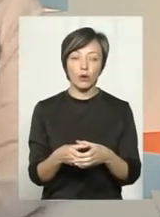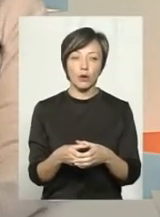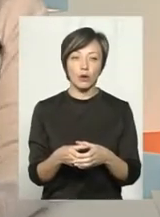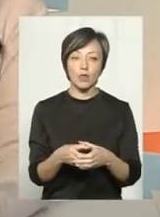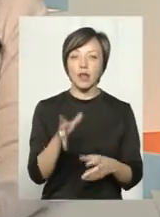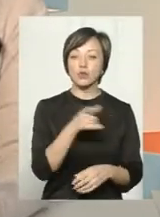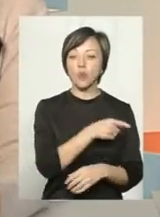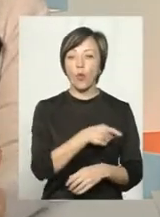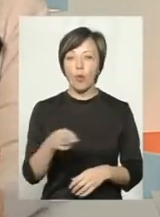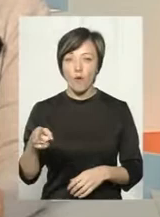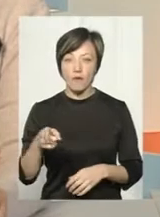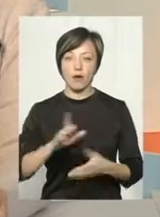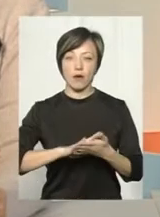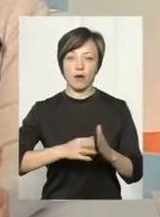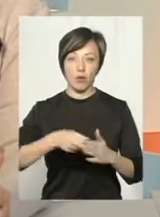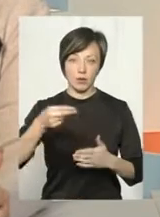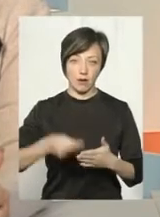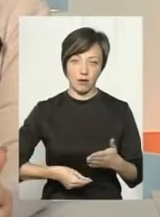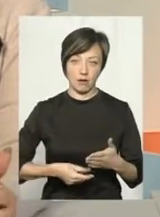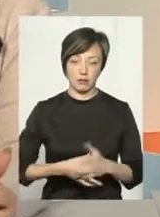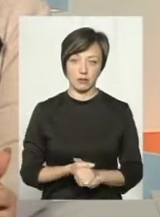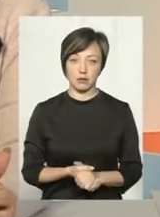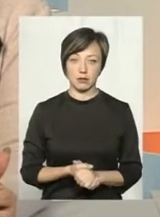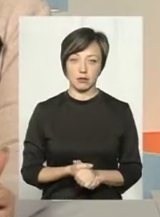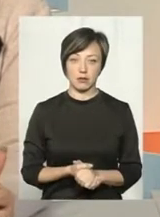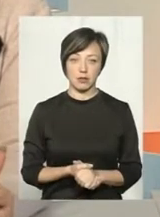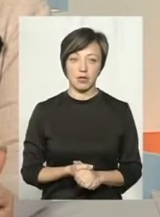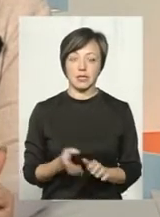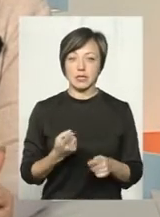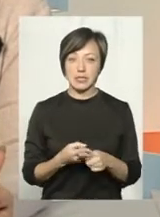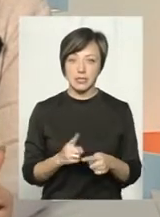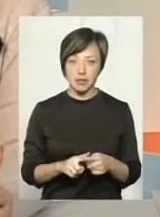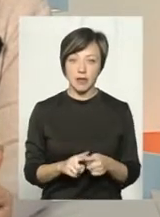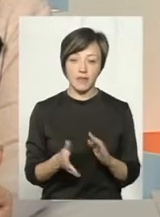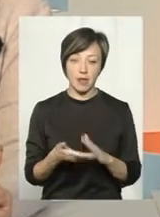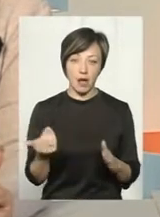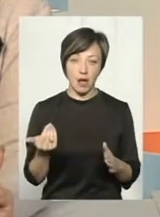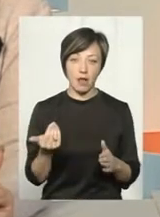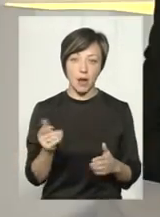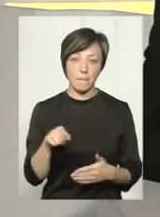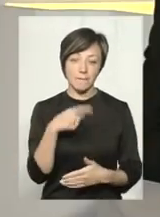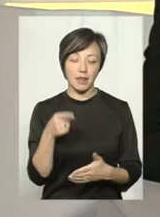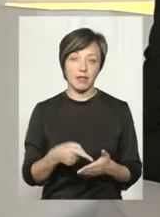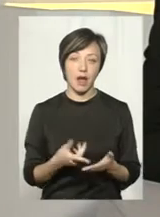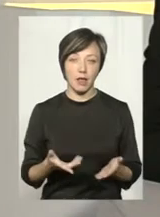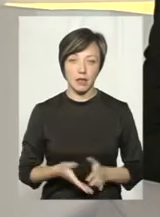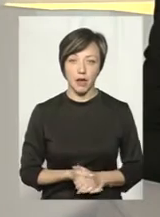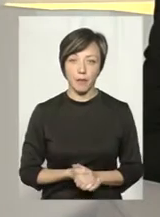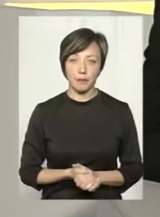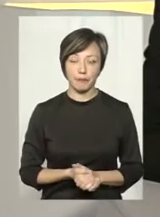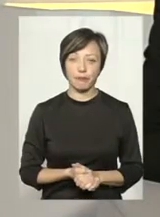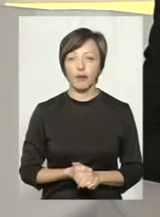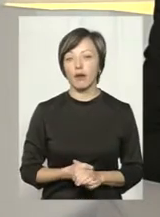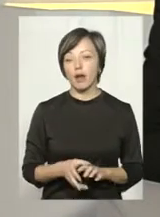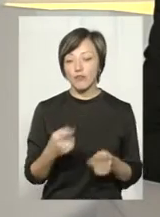строковий трудовий договор, контракт. Це визиває, так сказати, питання. В